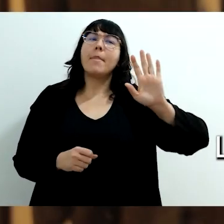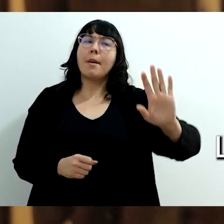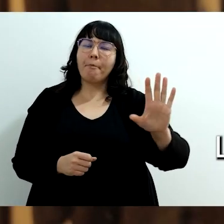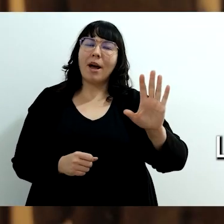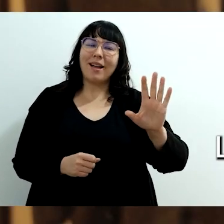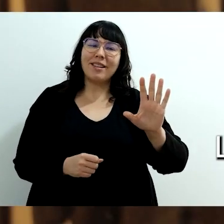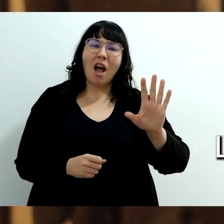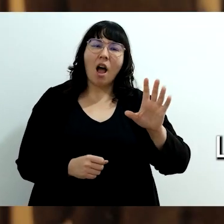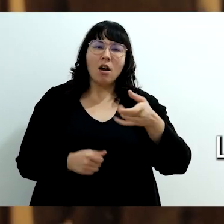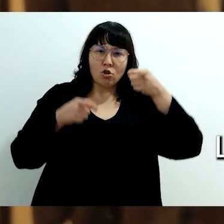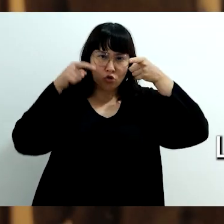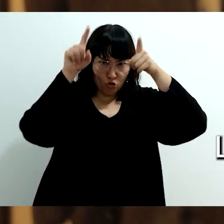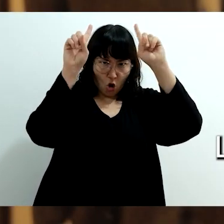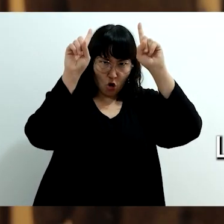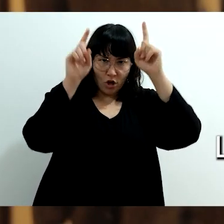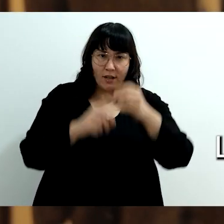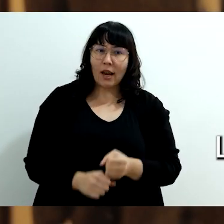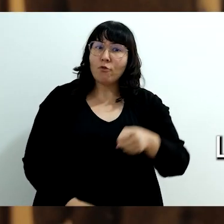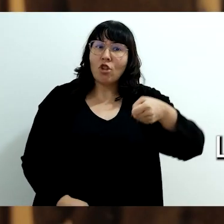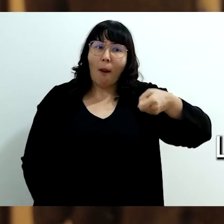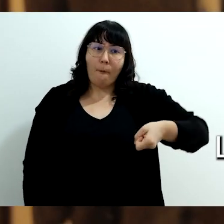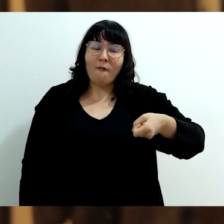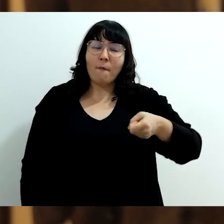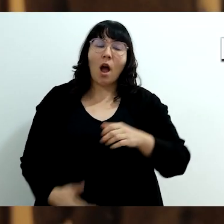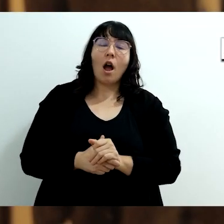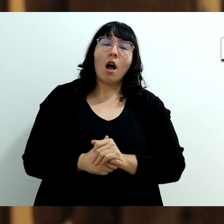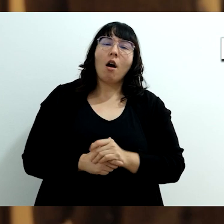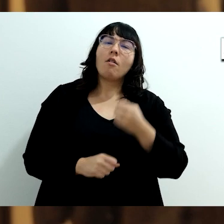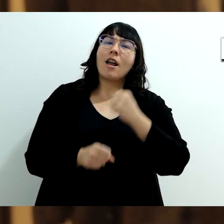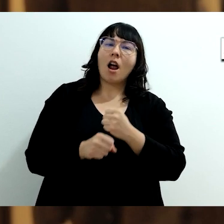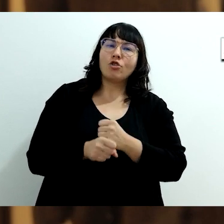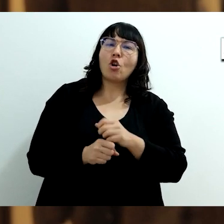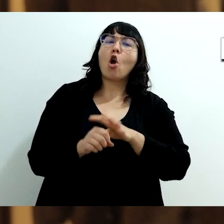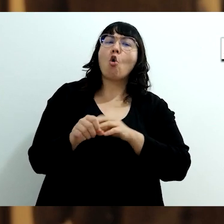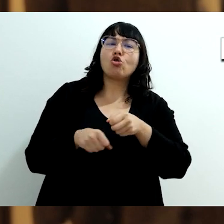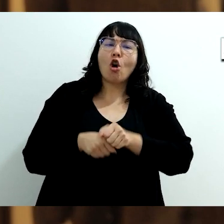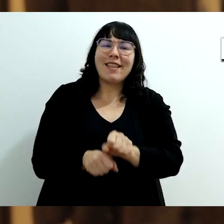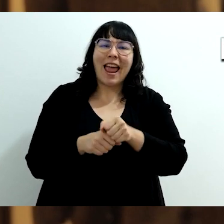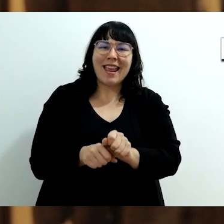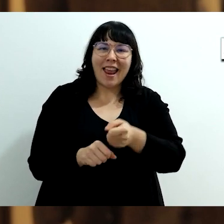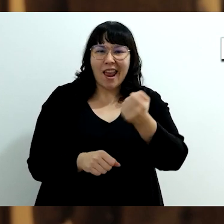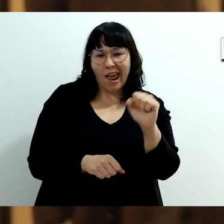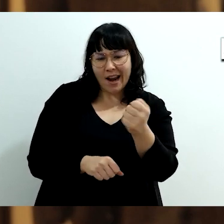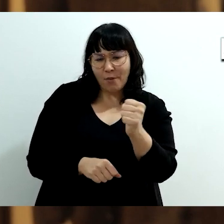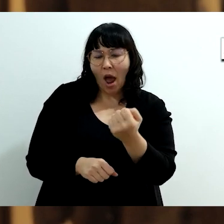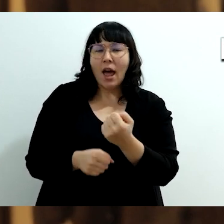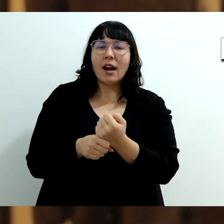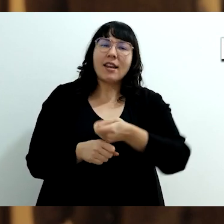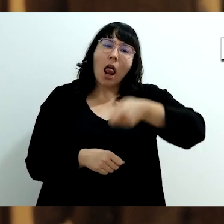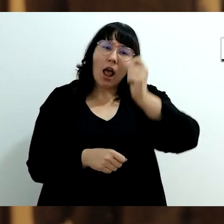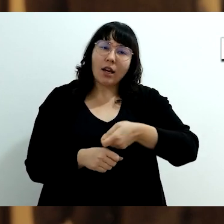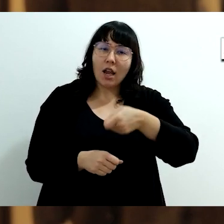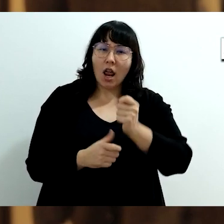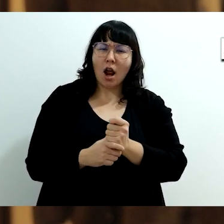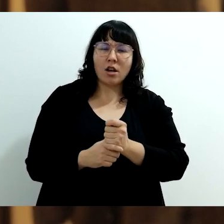Štap pripada stočarskim štapovima grupi pastirskih štapova. Izrađen je ručno deljanjem i razbarenjem od